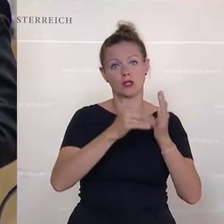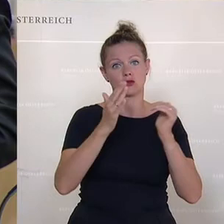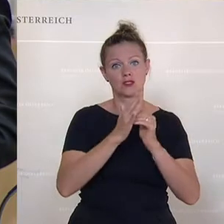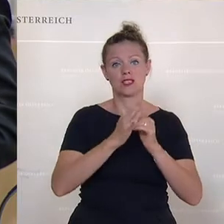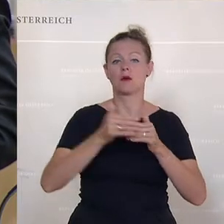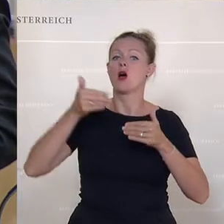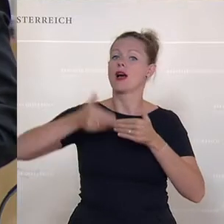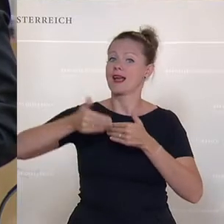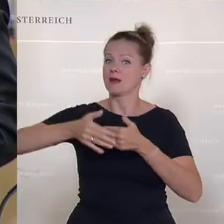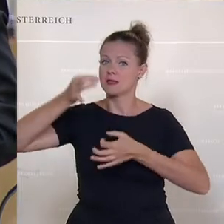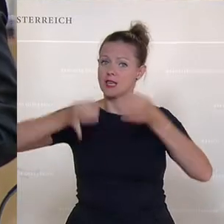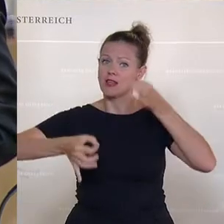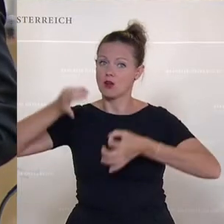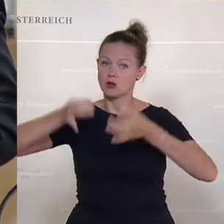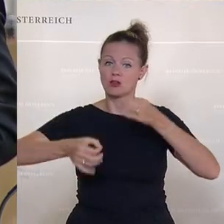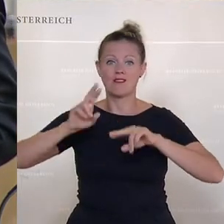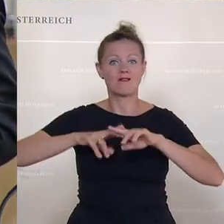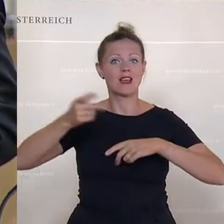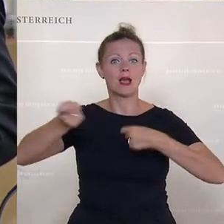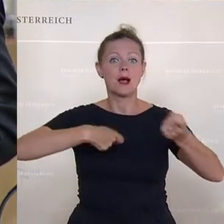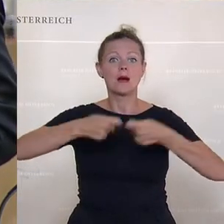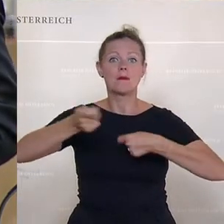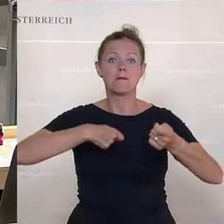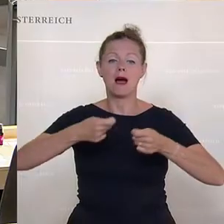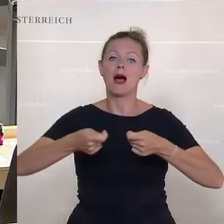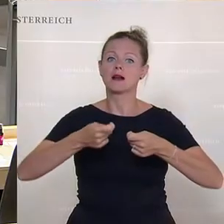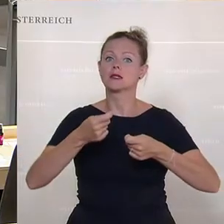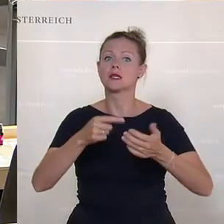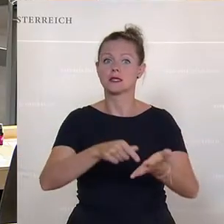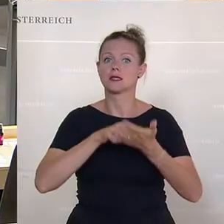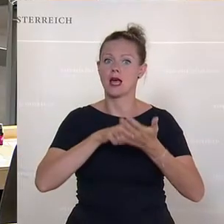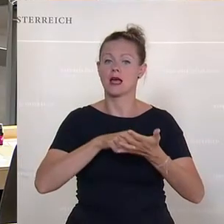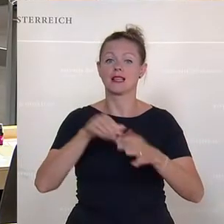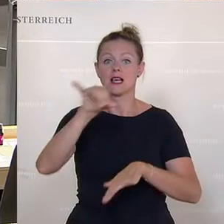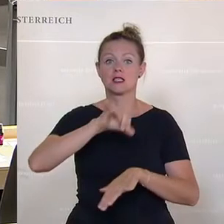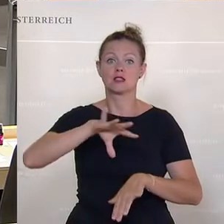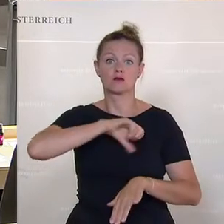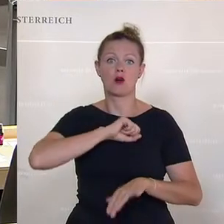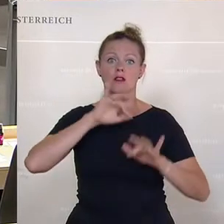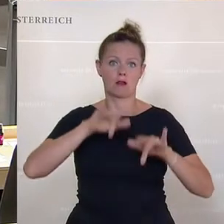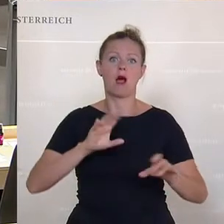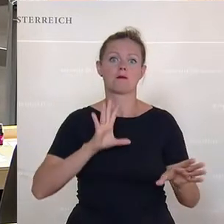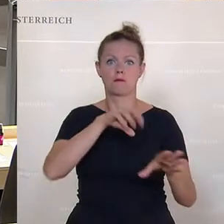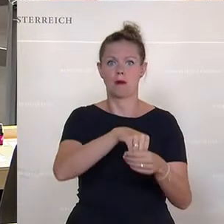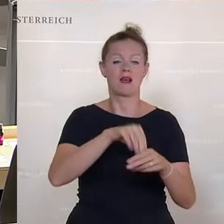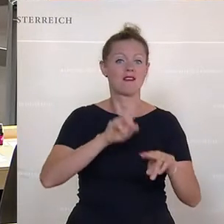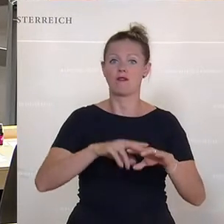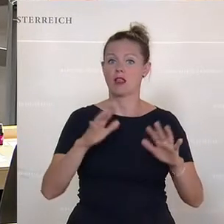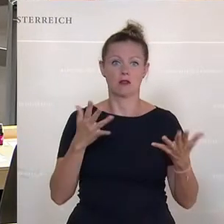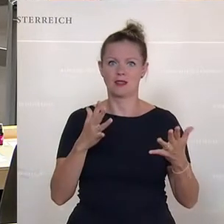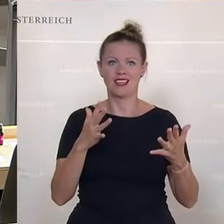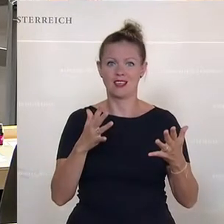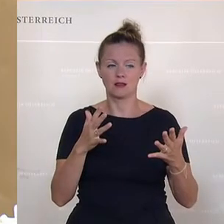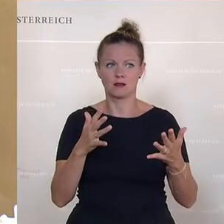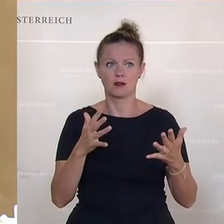Und wenn die Märkte einen Zinsvorteil hergeben würden, dann werden wir das natürlich machen, weil alles andere wäre absurd, wenn wir den Zinsvorteil